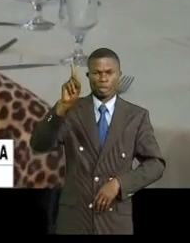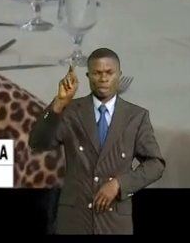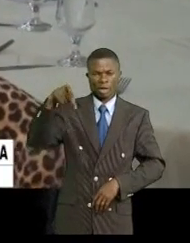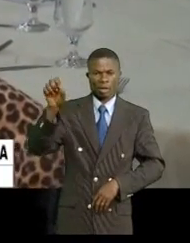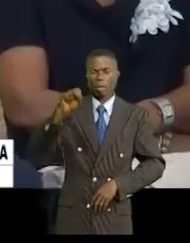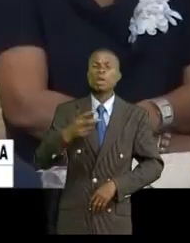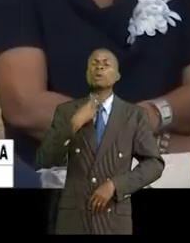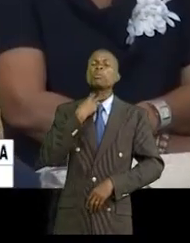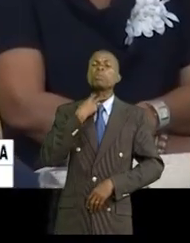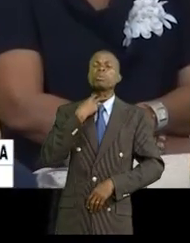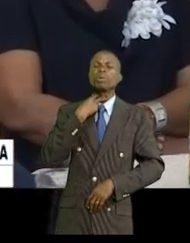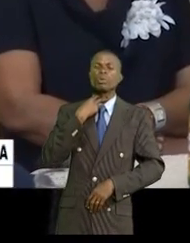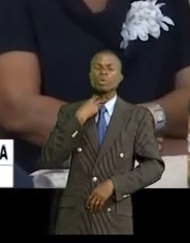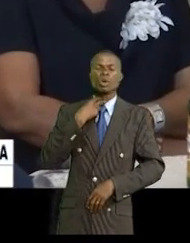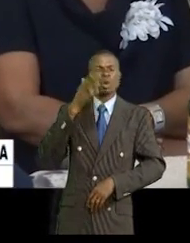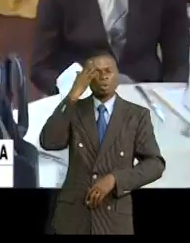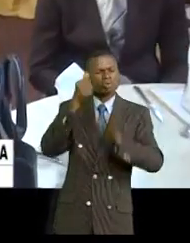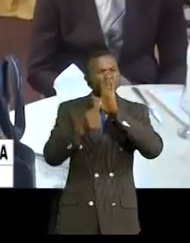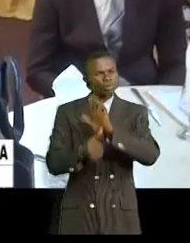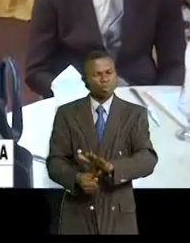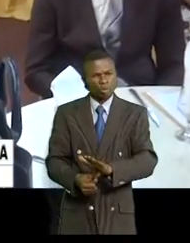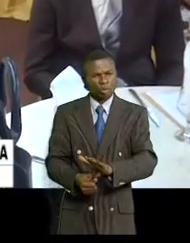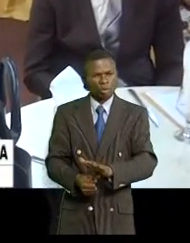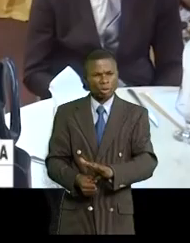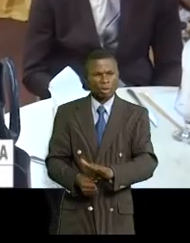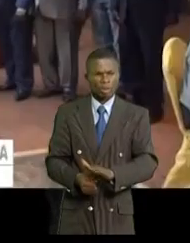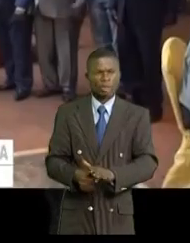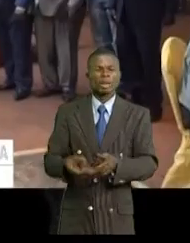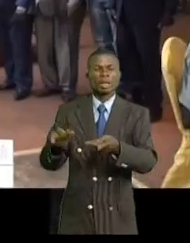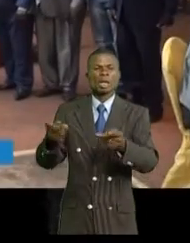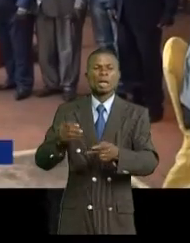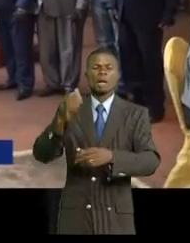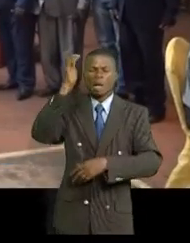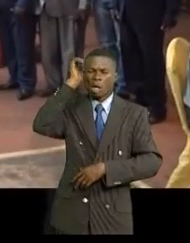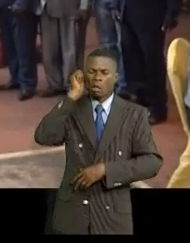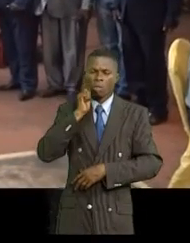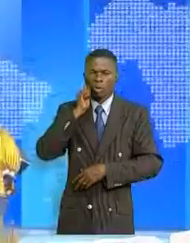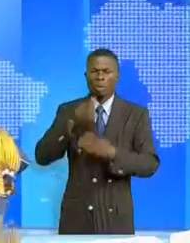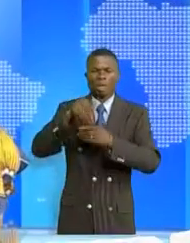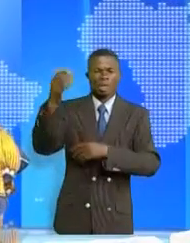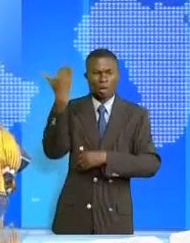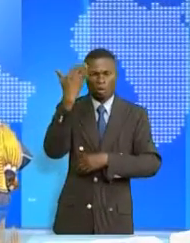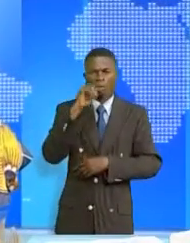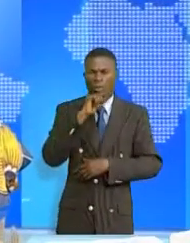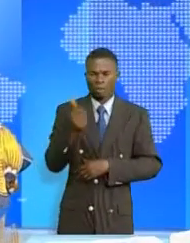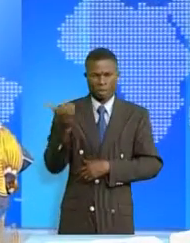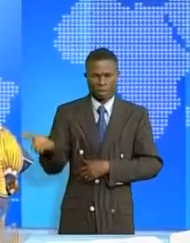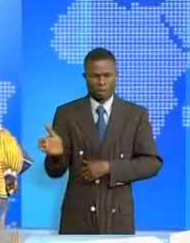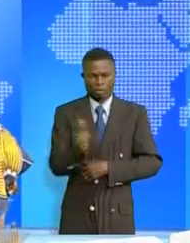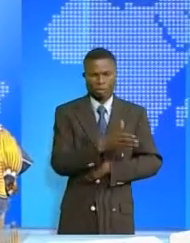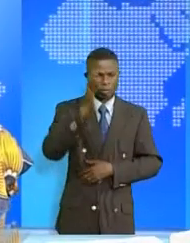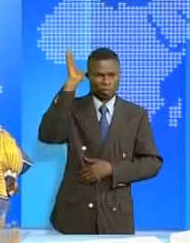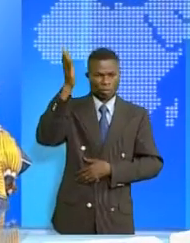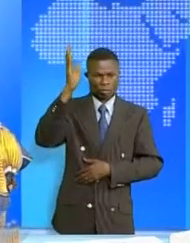Enclavée cette entité trouve dans le port d'Indomba une porte ouverte sur l'extérieur. Une conférence